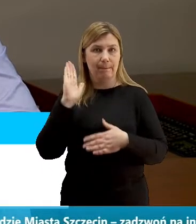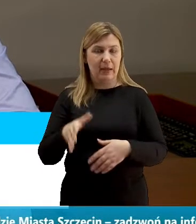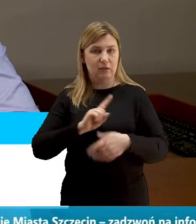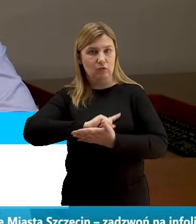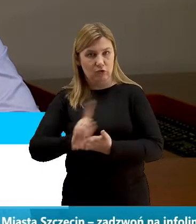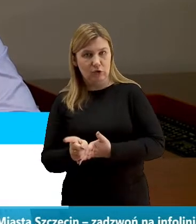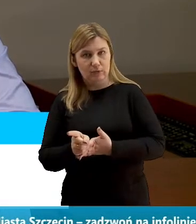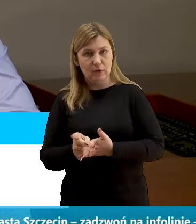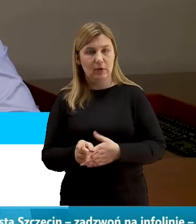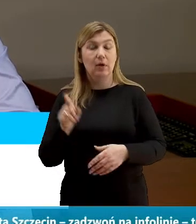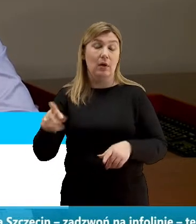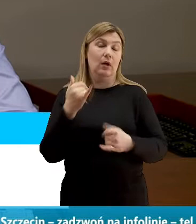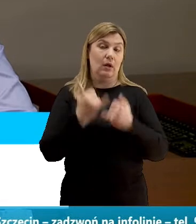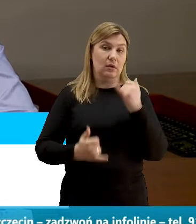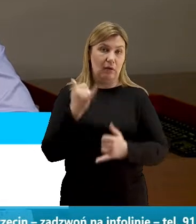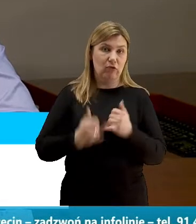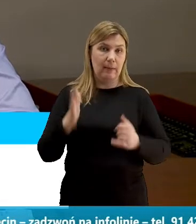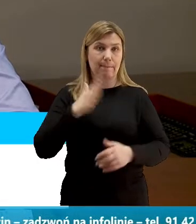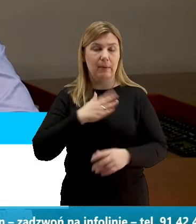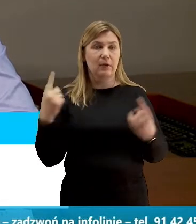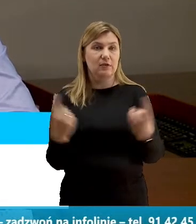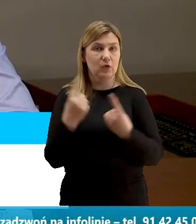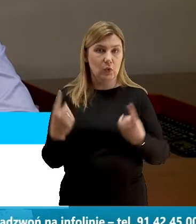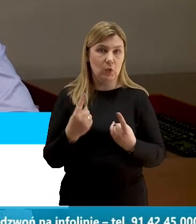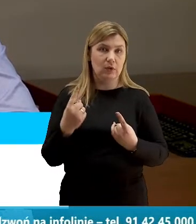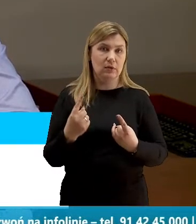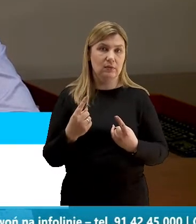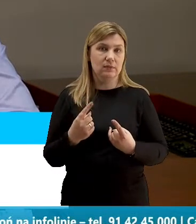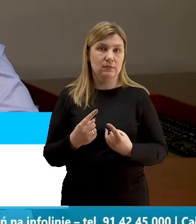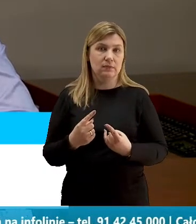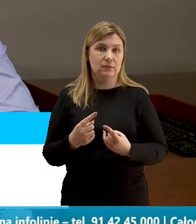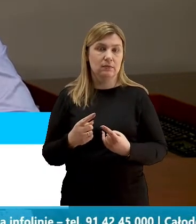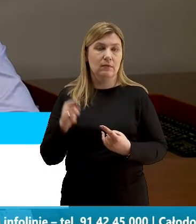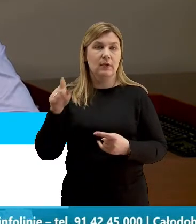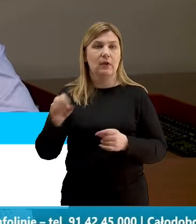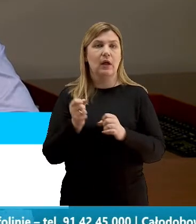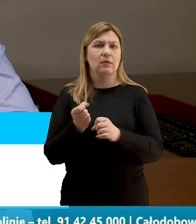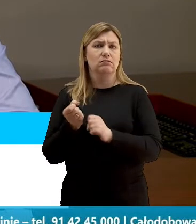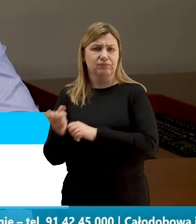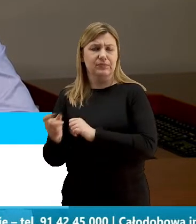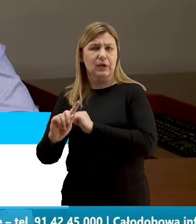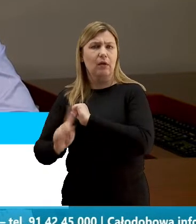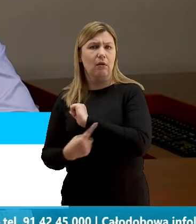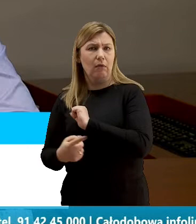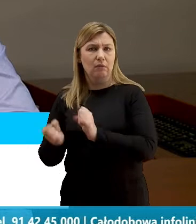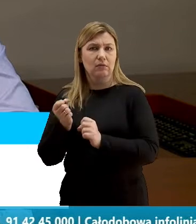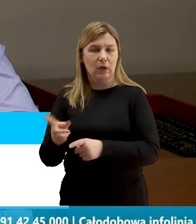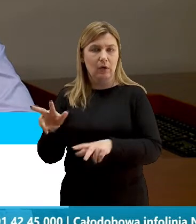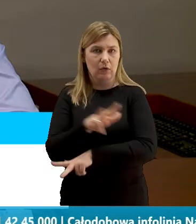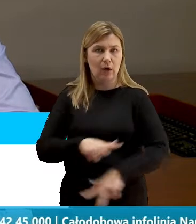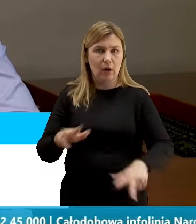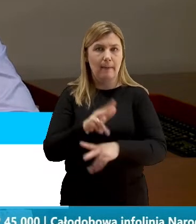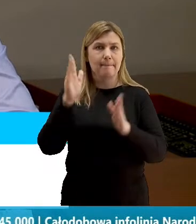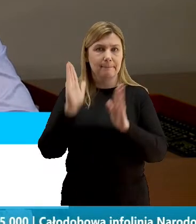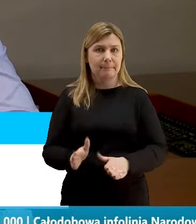i wówczas jeżeli będziemy mieli do czynienia z sytuacją, że choćby te odpady wytwarzane przez daną rodzinę będą miały